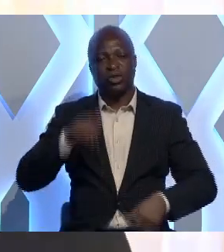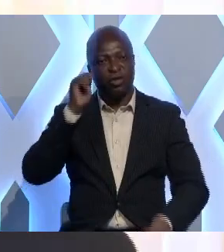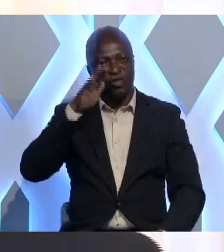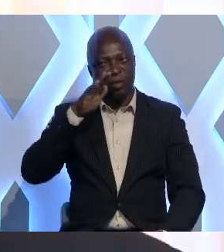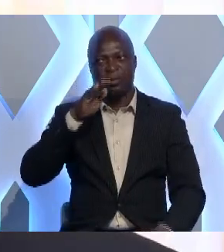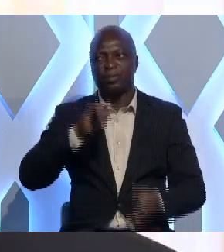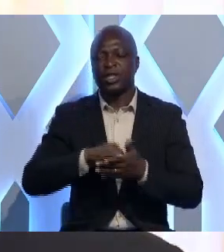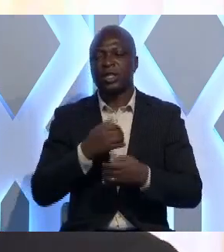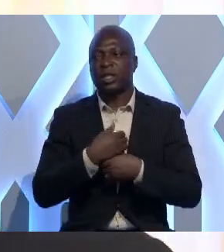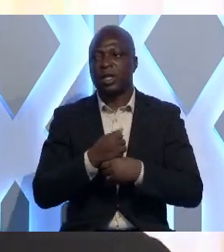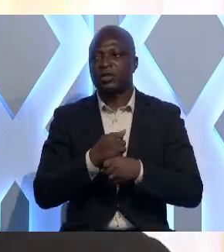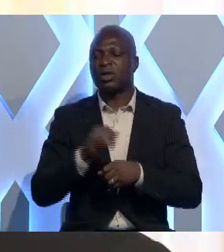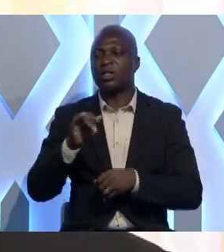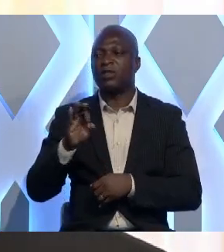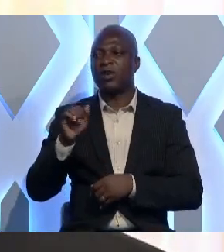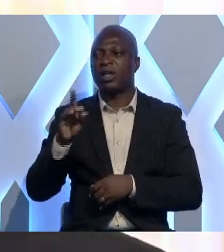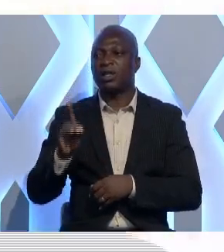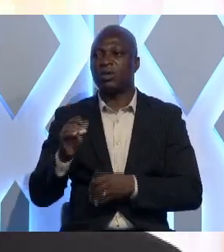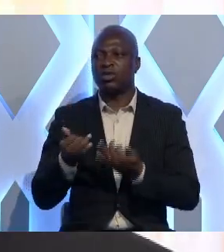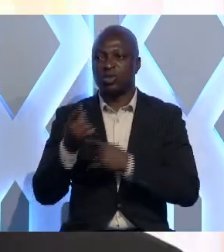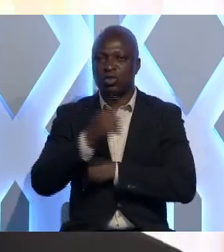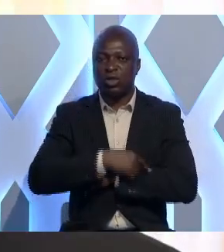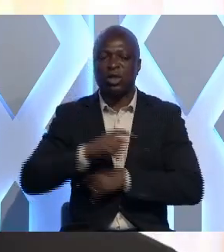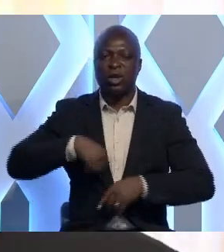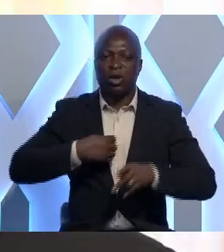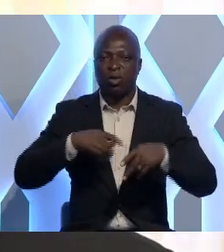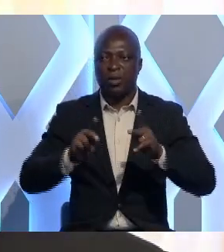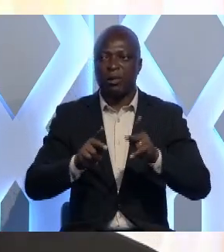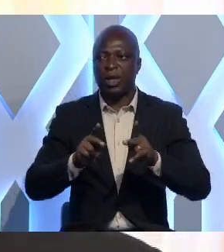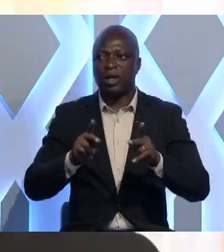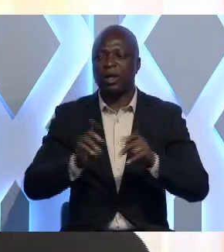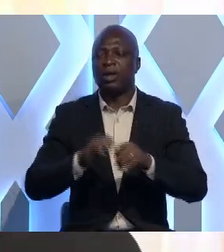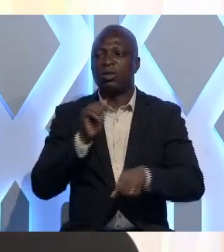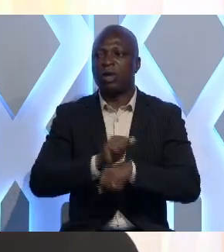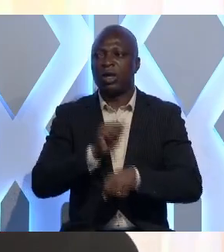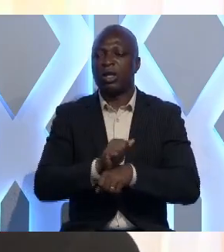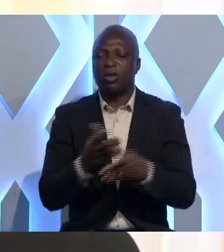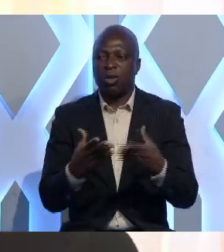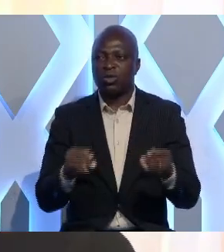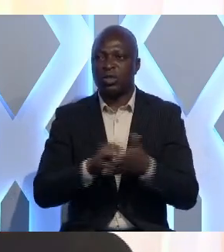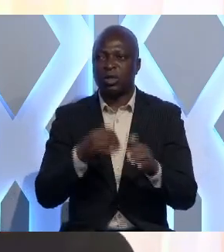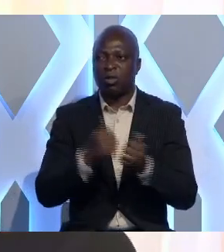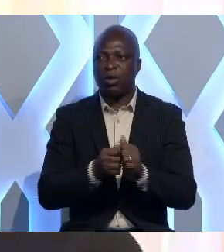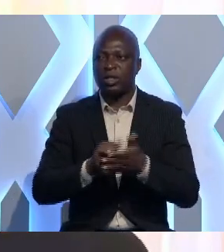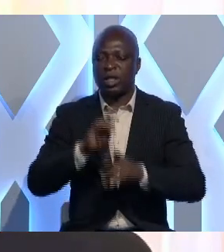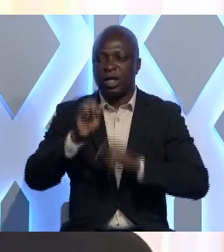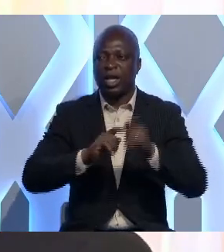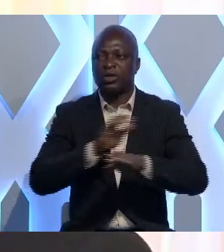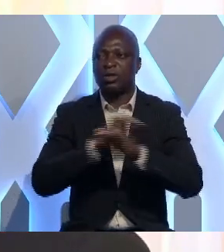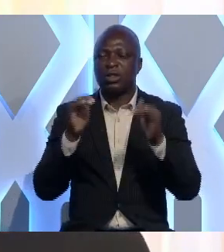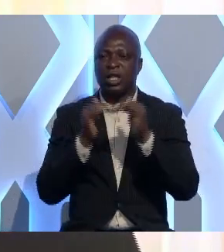La création des IFAD aujourd'hui nous permet de régler cette question d'adéquation